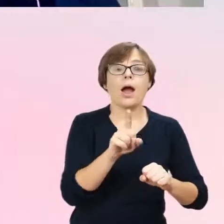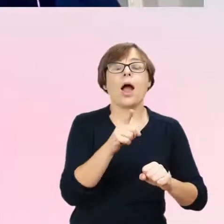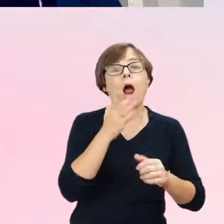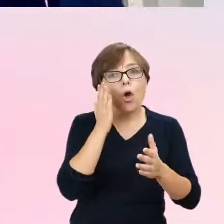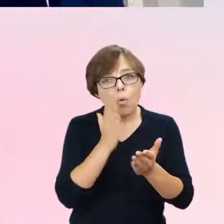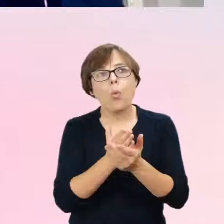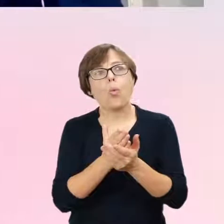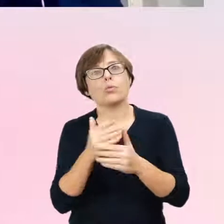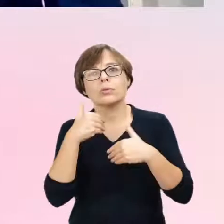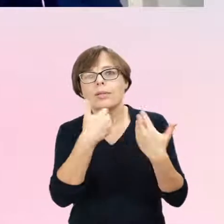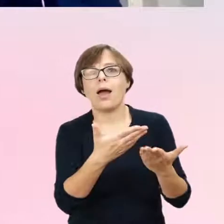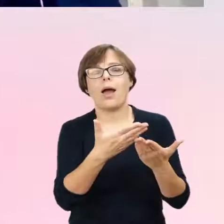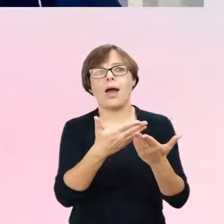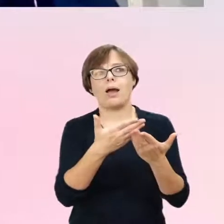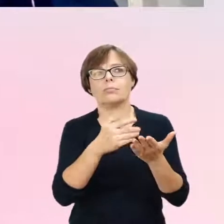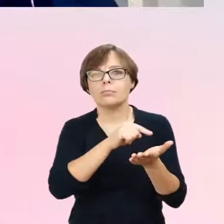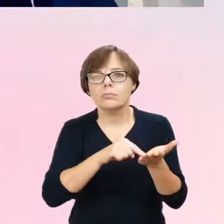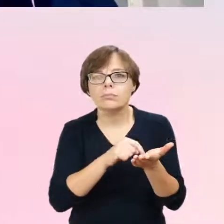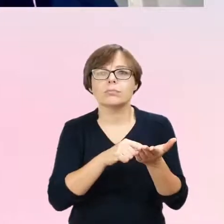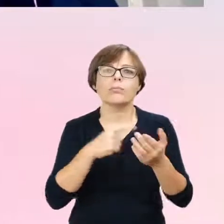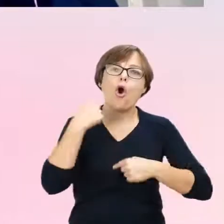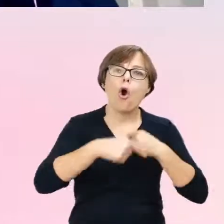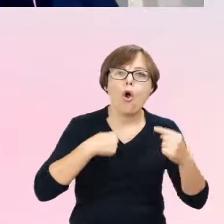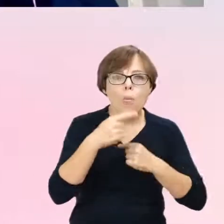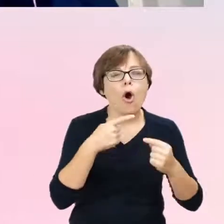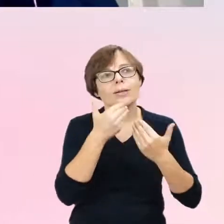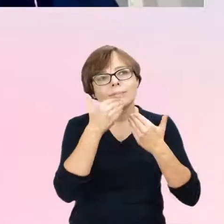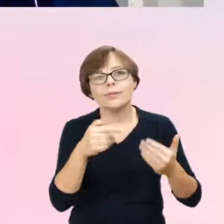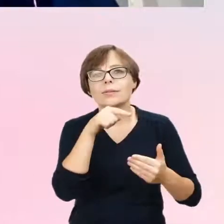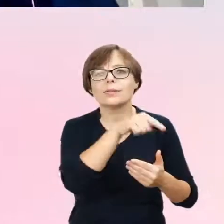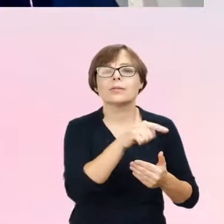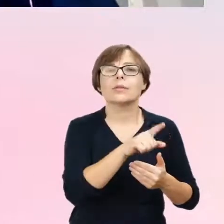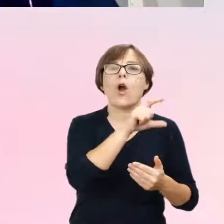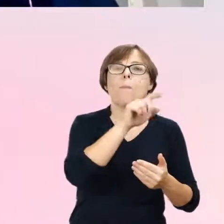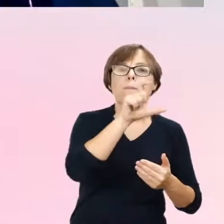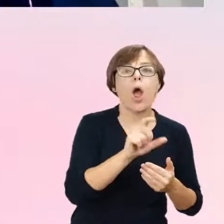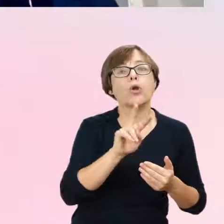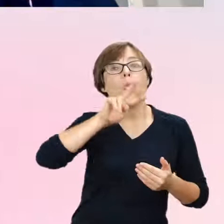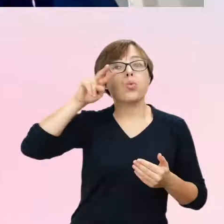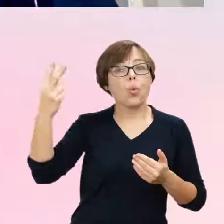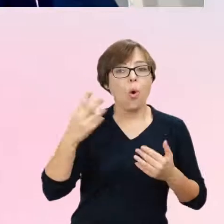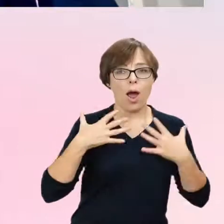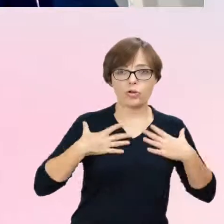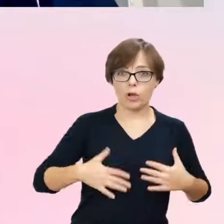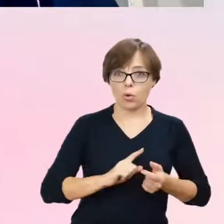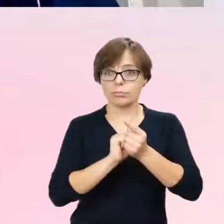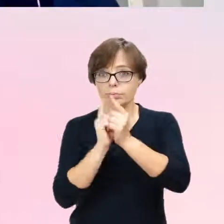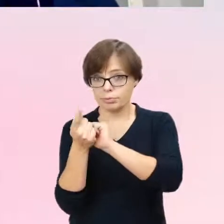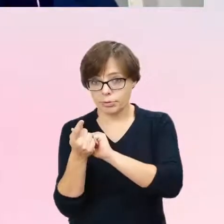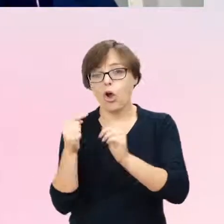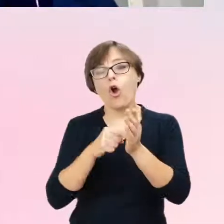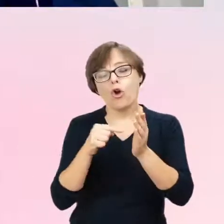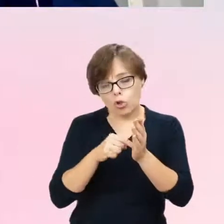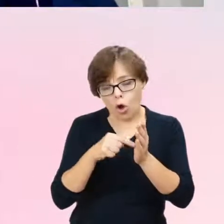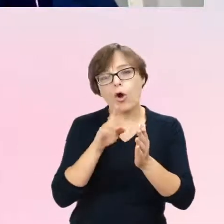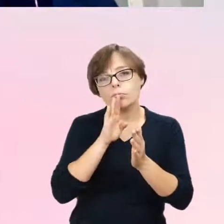maskulinizujących, to jest już kolejny etap i to są interwencje medyczne częściowo odwracalne, one nie są w